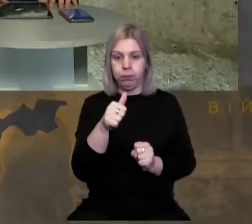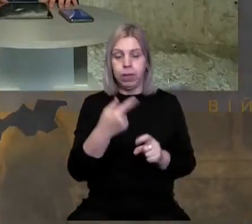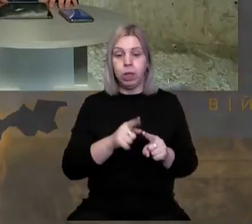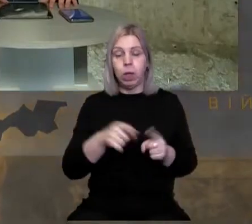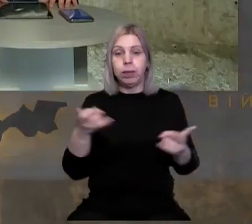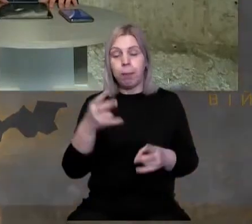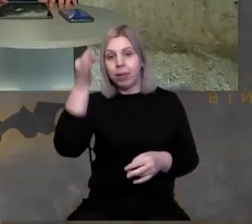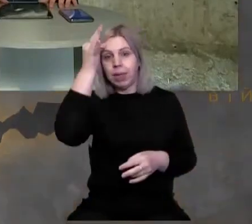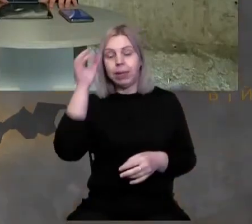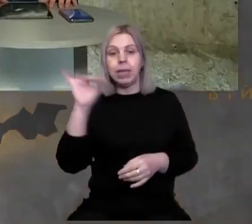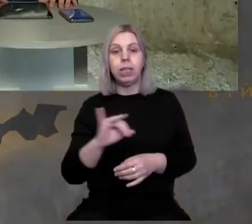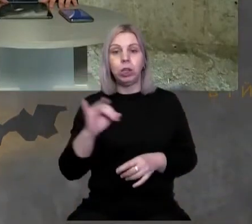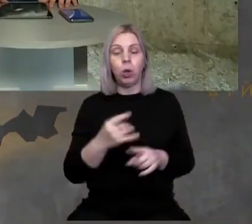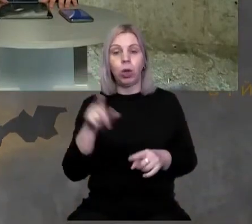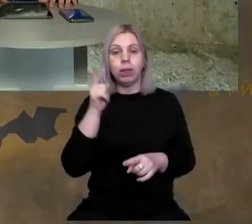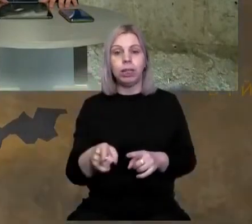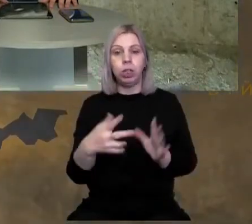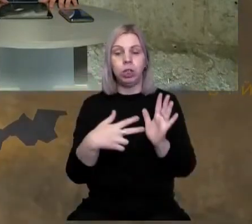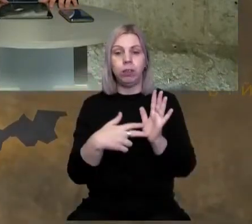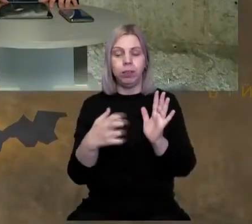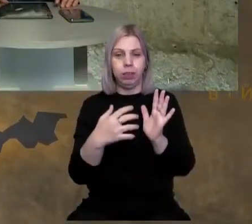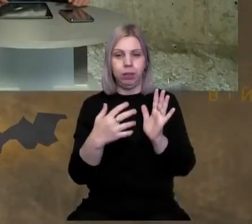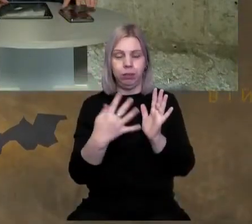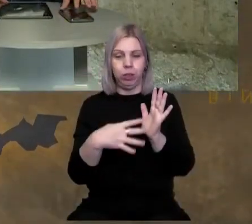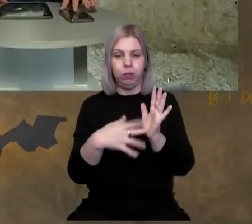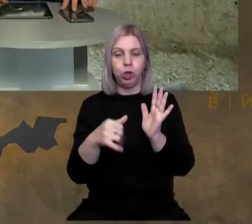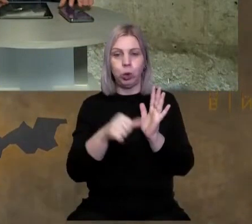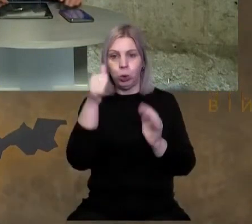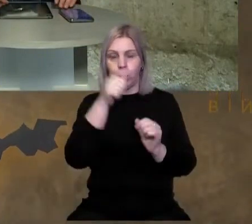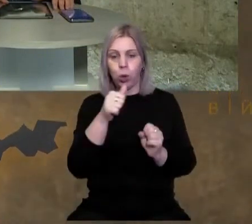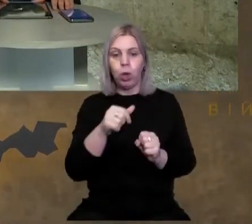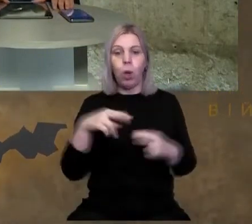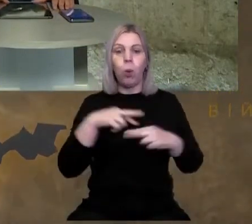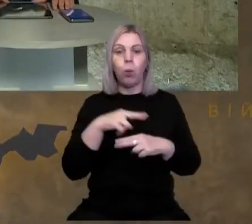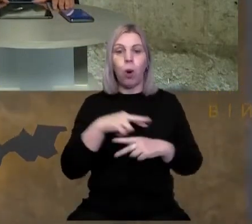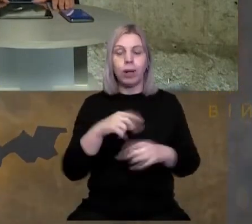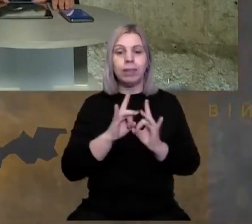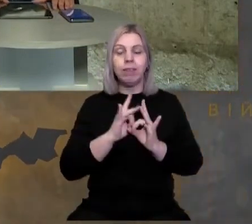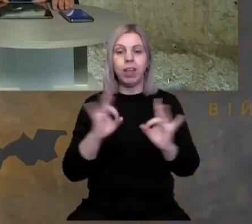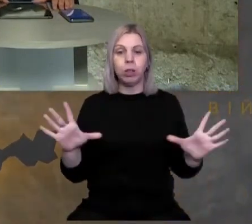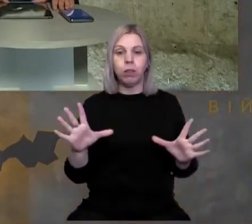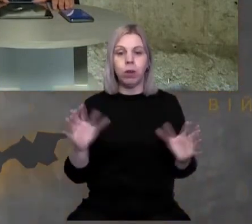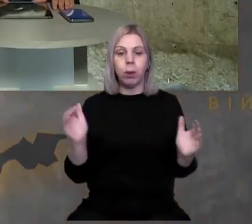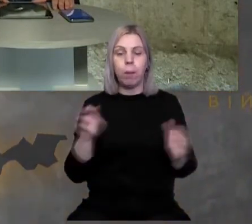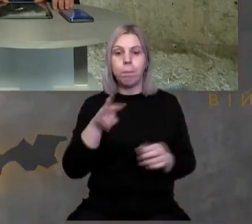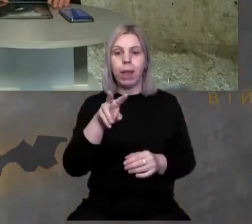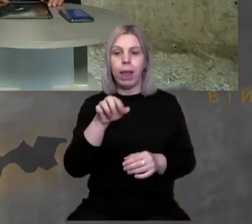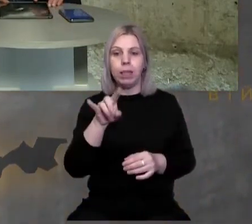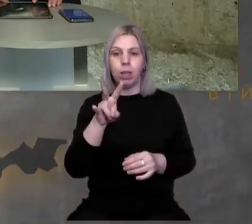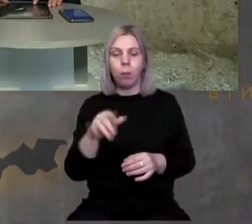то треба згадати історію, що в 1896 році угорці святкували миленію,